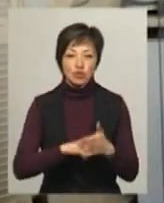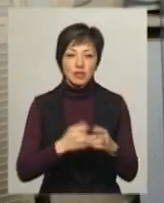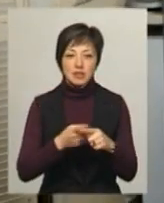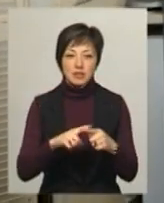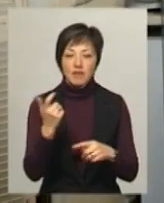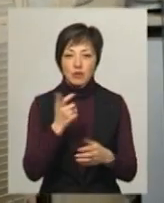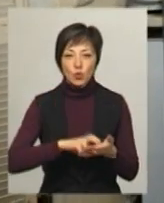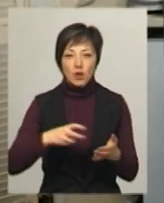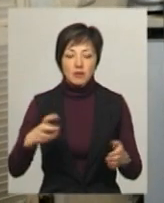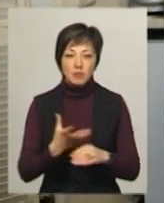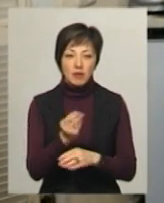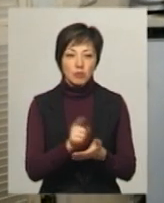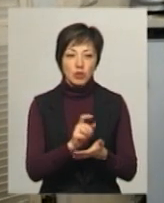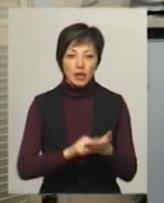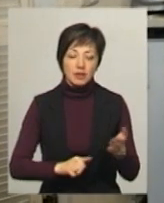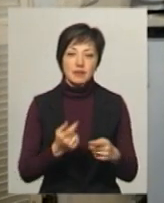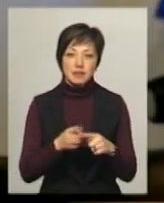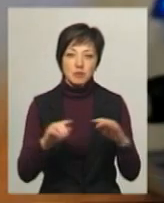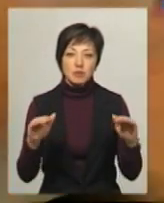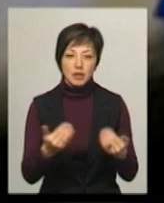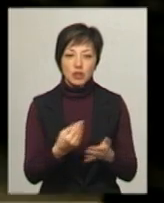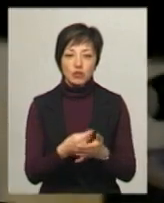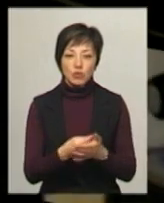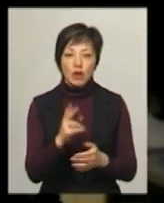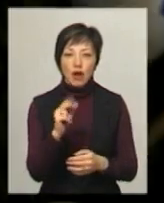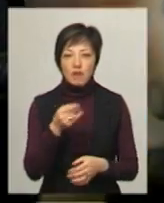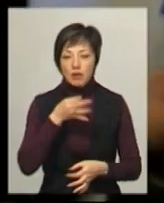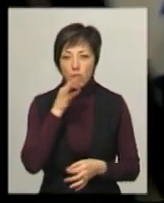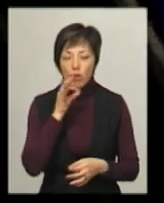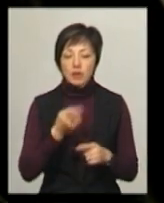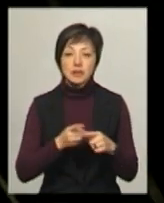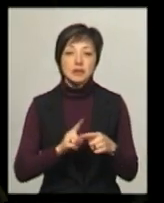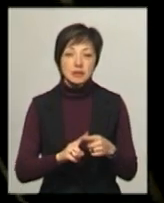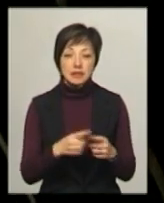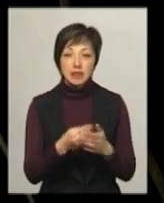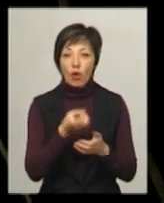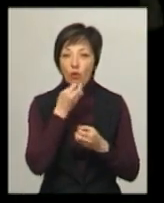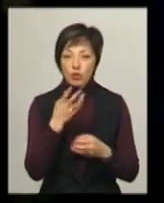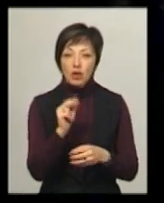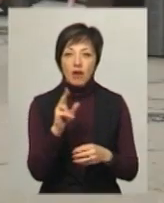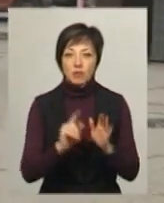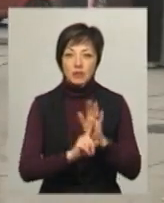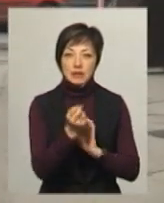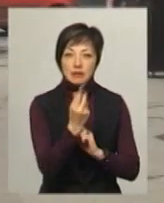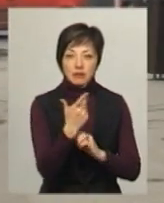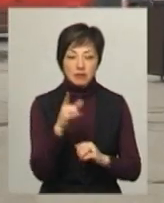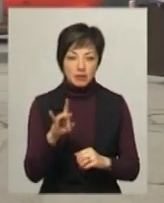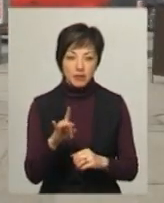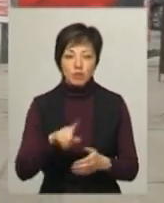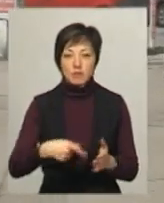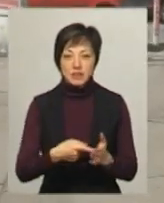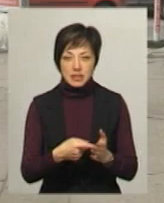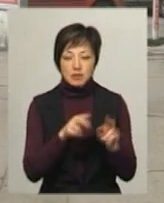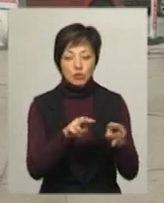власники ухиляються від сплати податків та цим самим зменшують ціну на кавові напої. За його словами, ціна хорошої кави стартує від 13 гривень. У